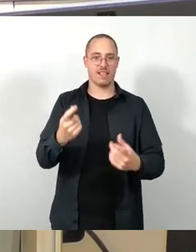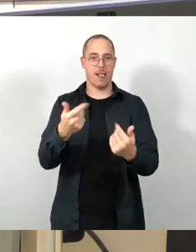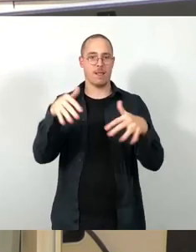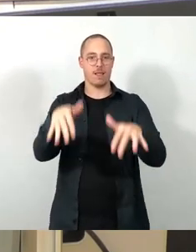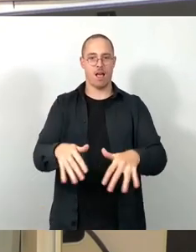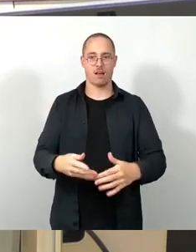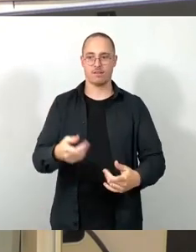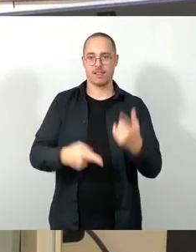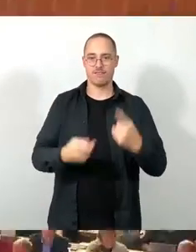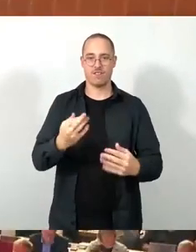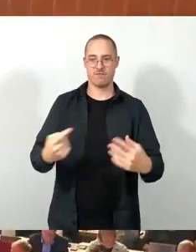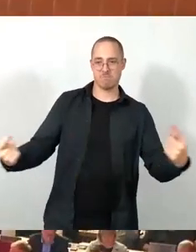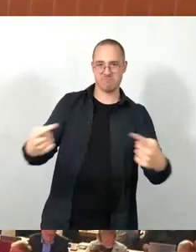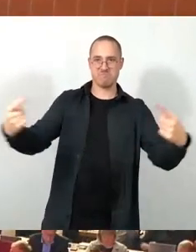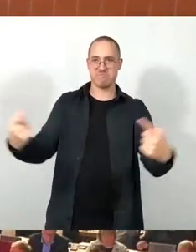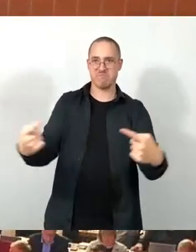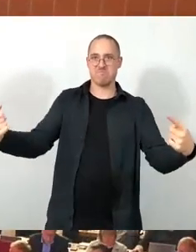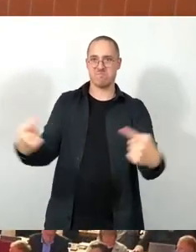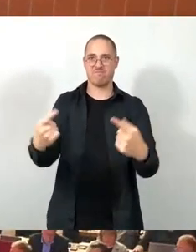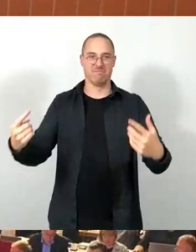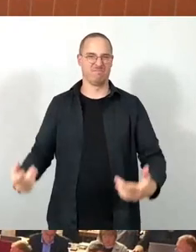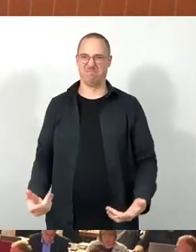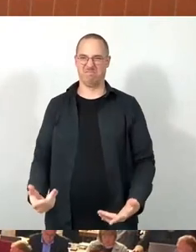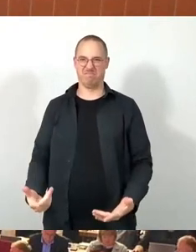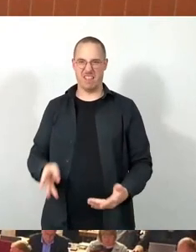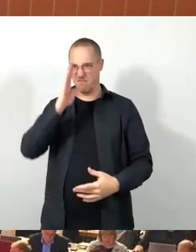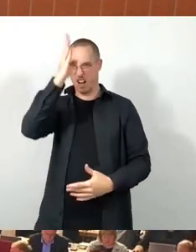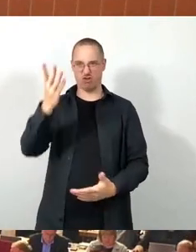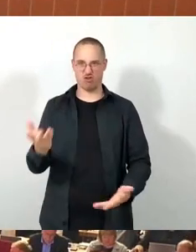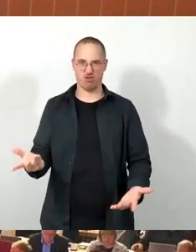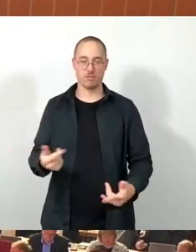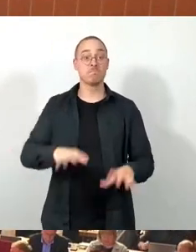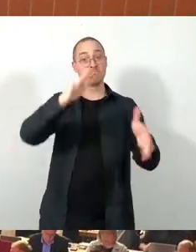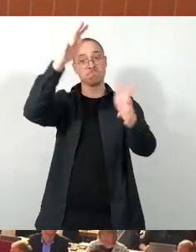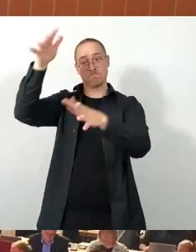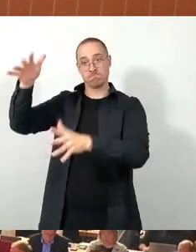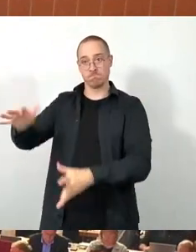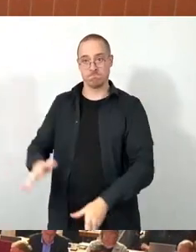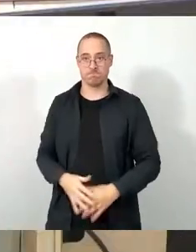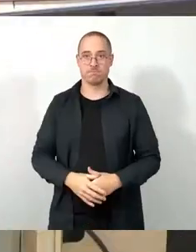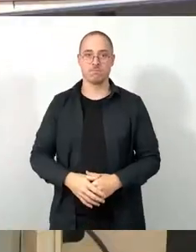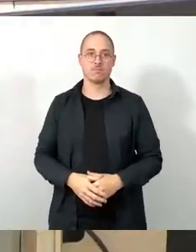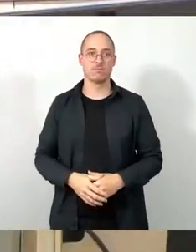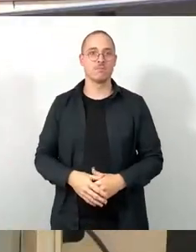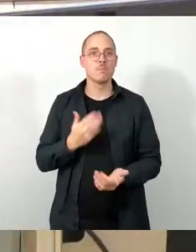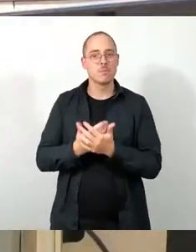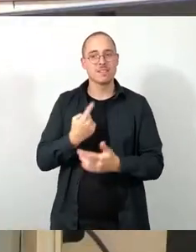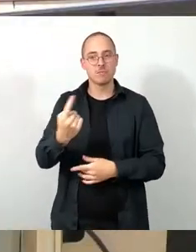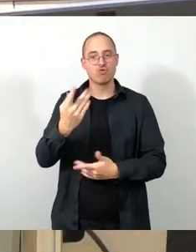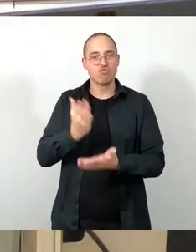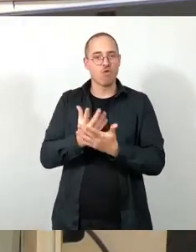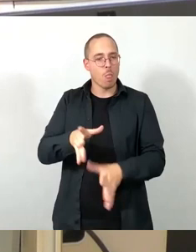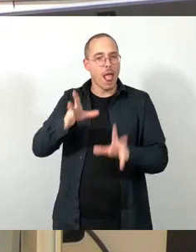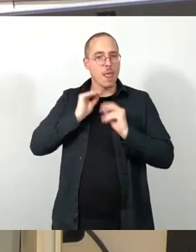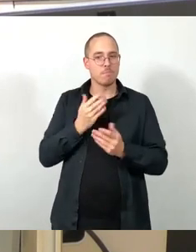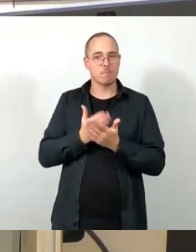ob ein Gesunder daraus wird, wenn Sie zwei Kranke miteinander ins Bett legen?